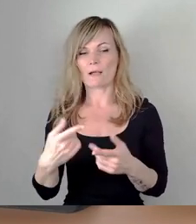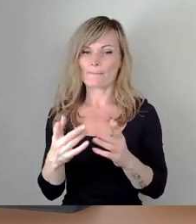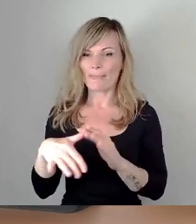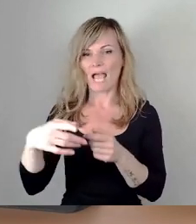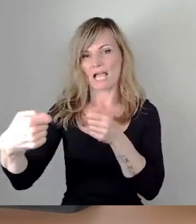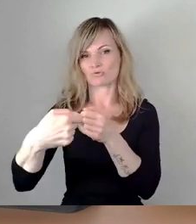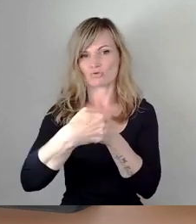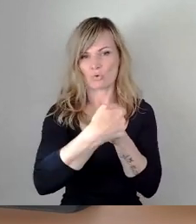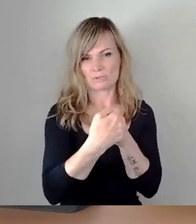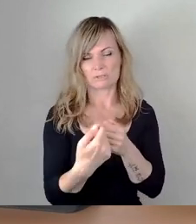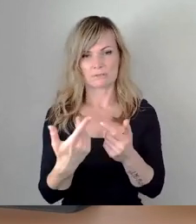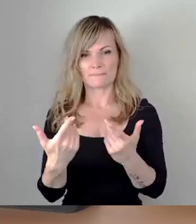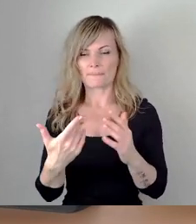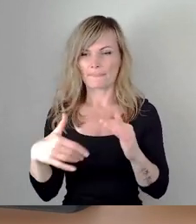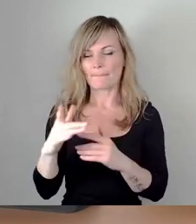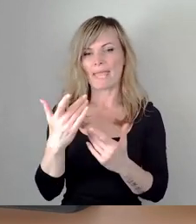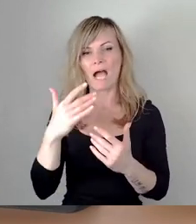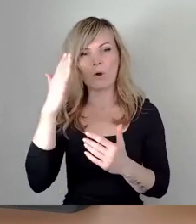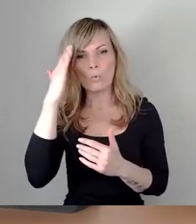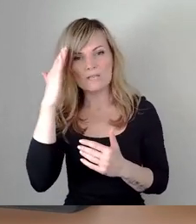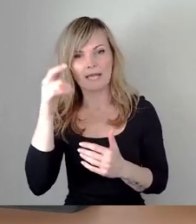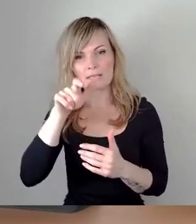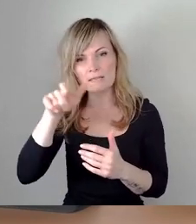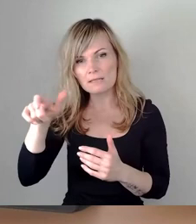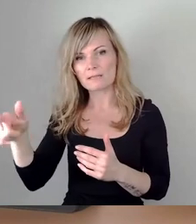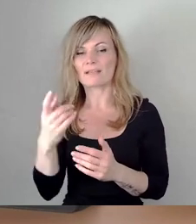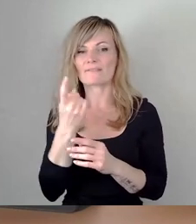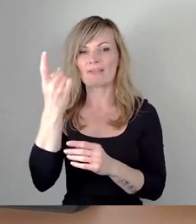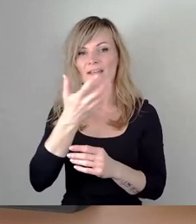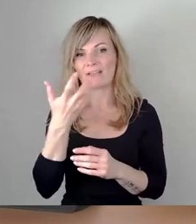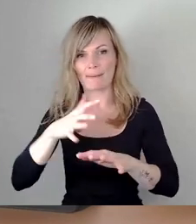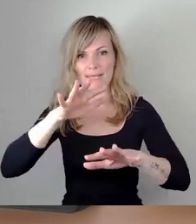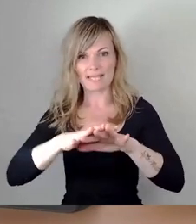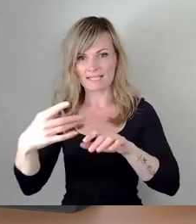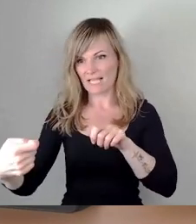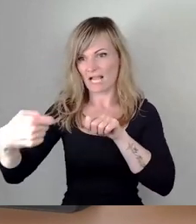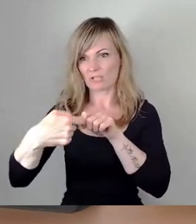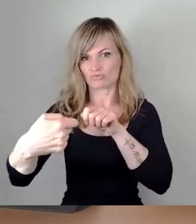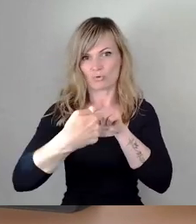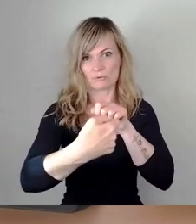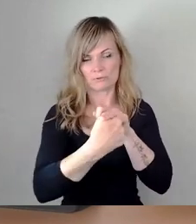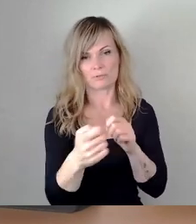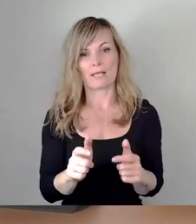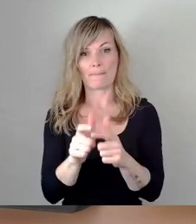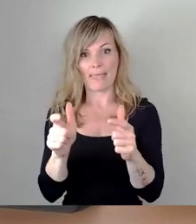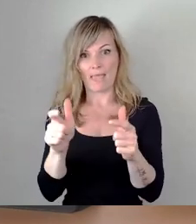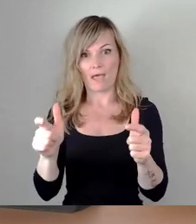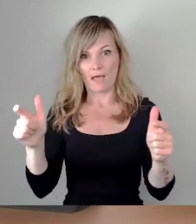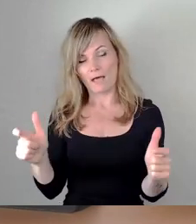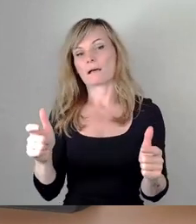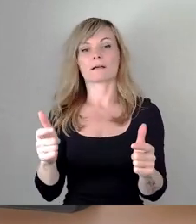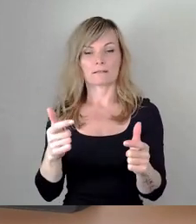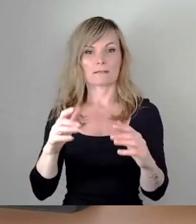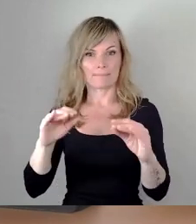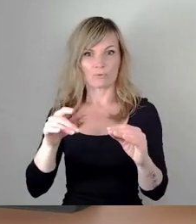Kunden an das Fernwärmenetz anschließen wollen und natürlich je mehr wir auch Abnehmer haben, umso effizienter können